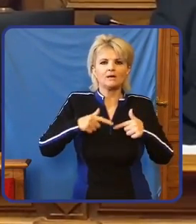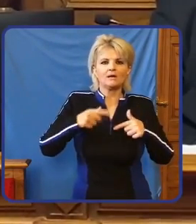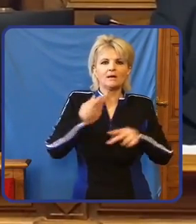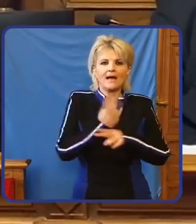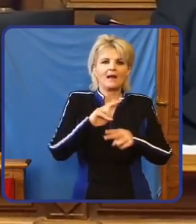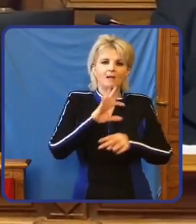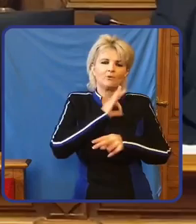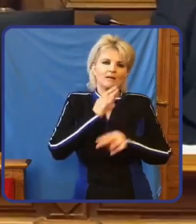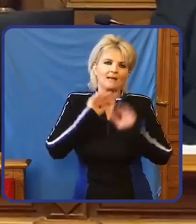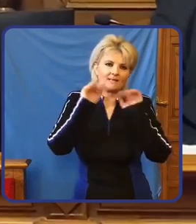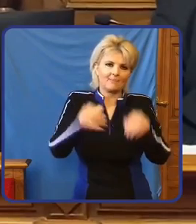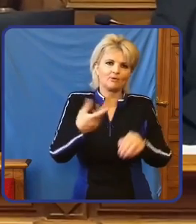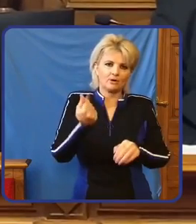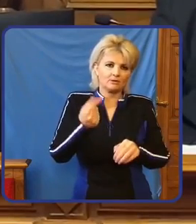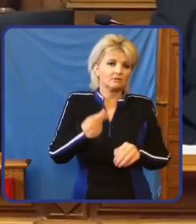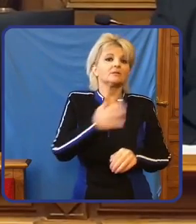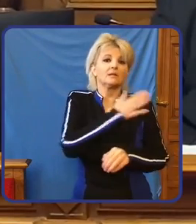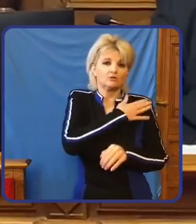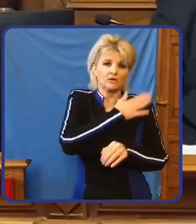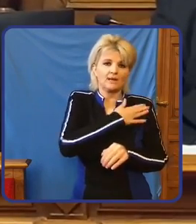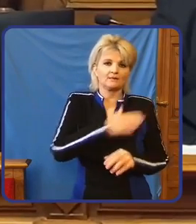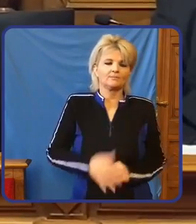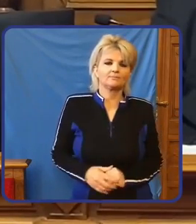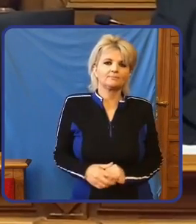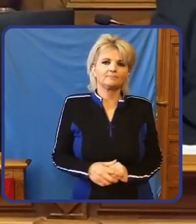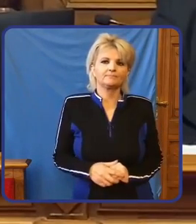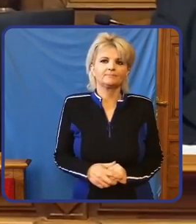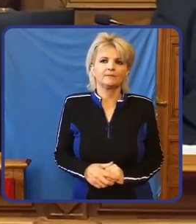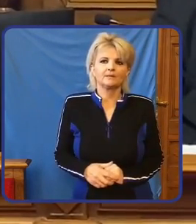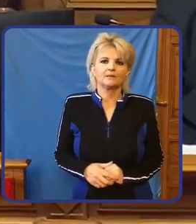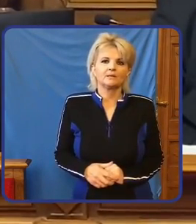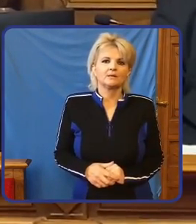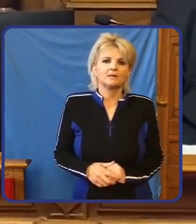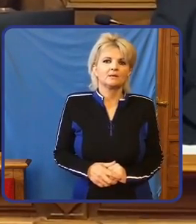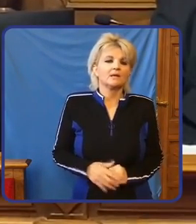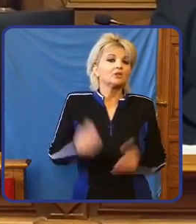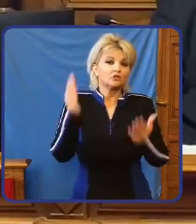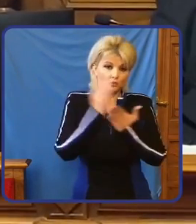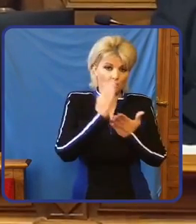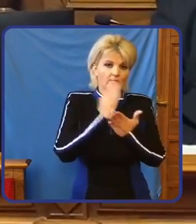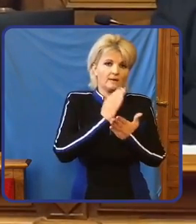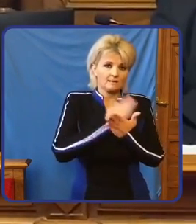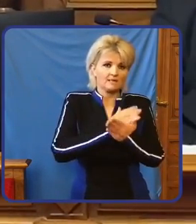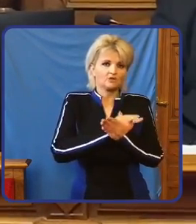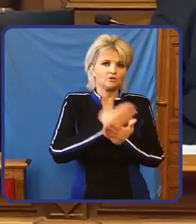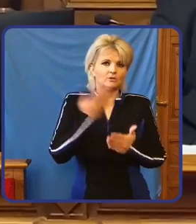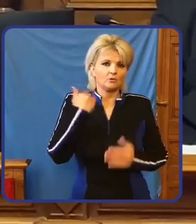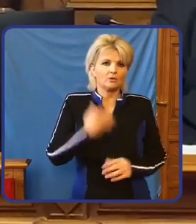támogatták anyagilag, nagyon dicséretes dolog. És teljesen törvényes is megérzem.